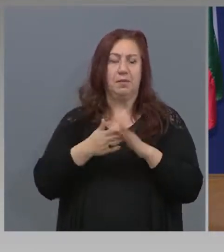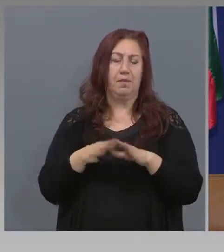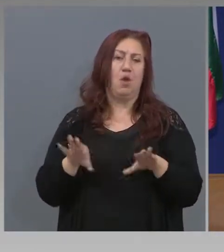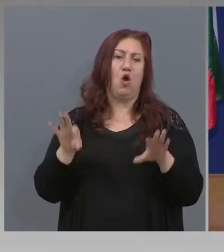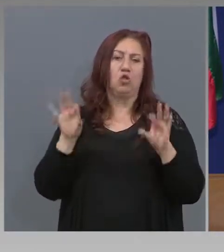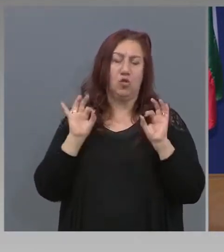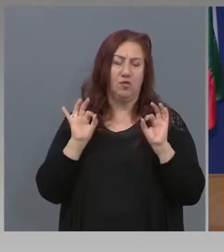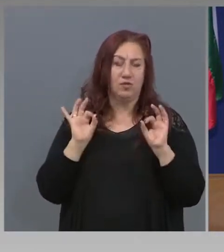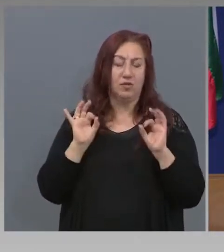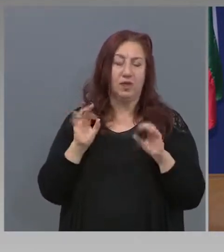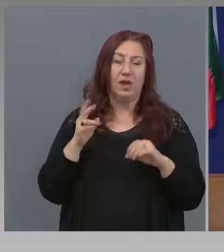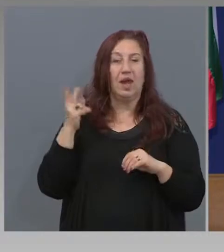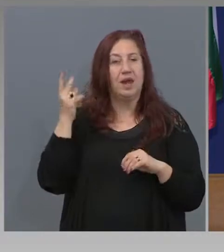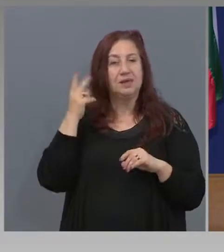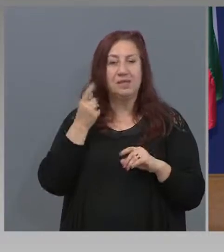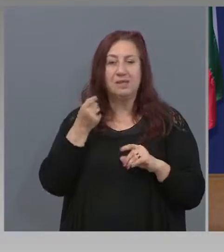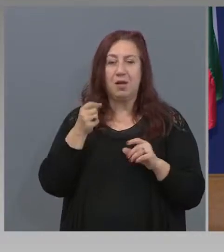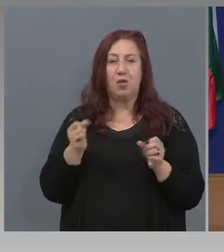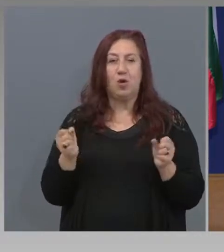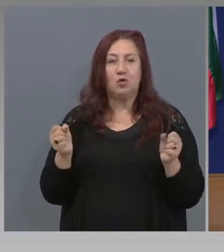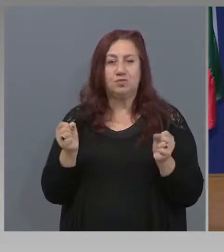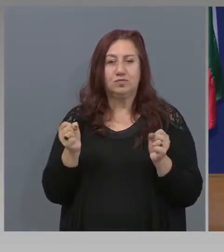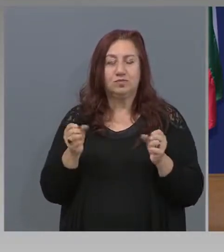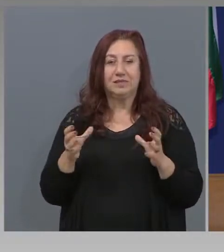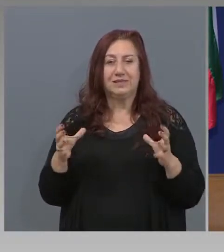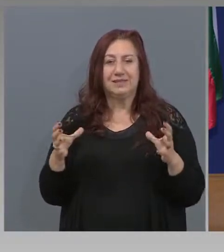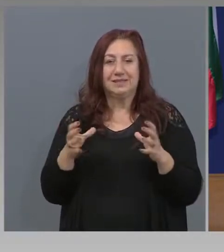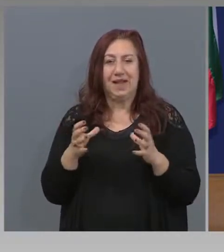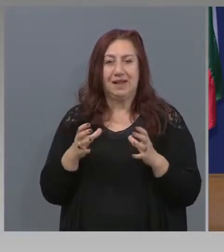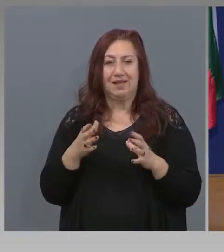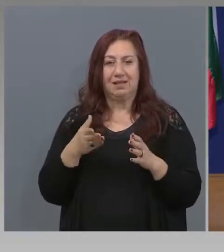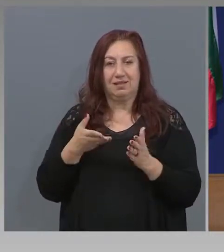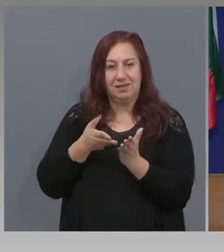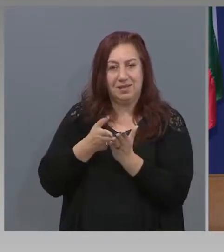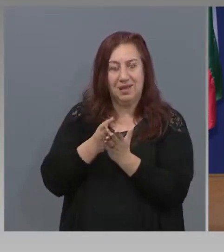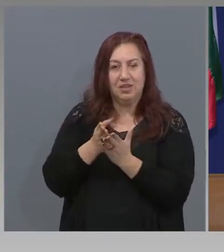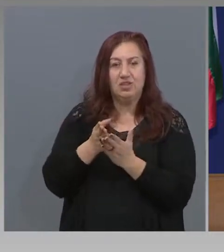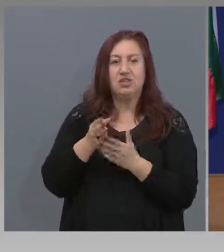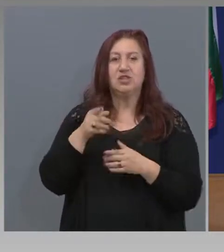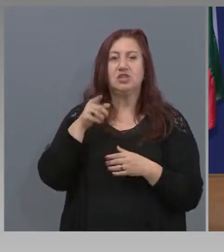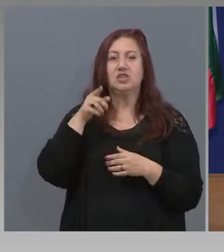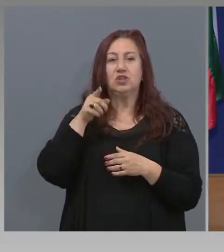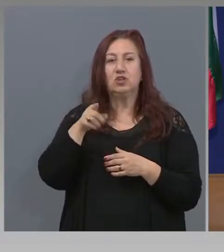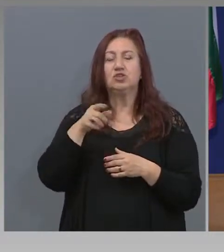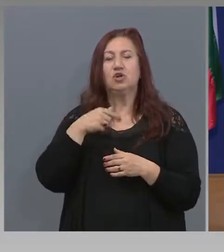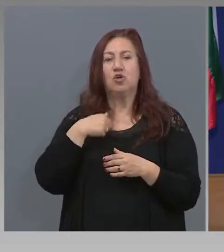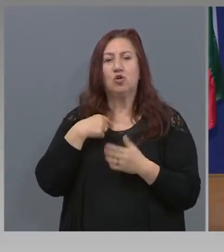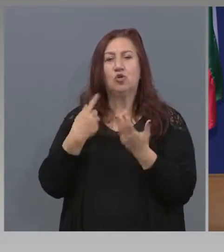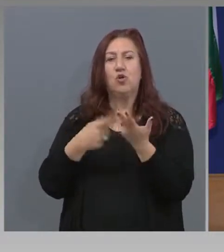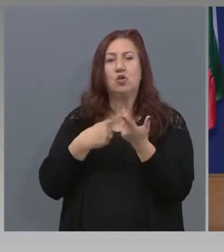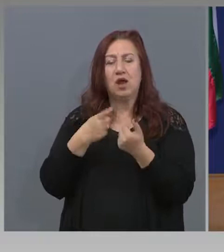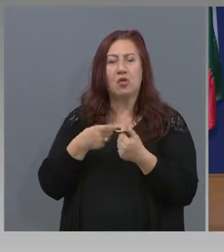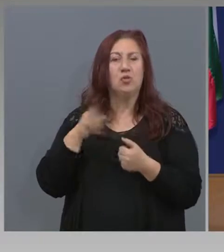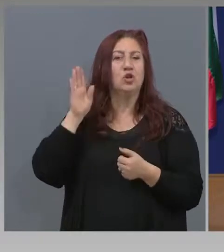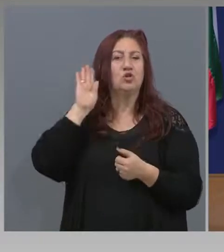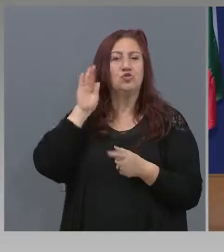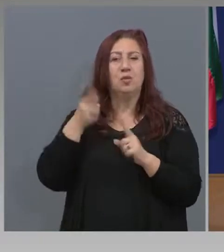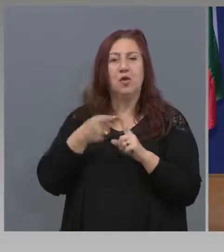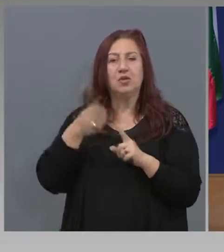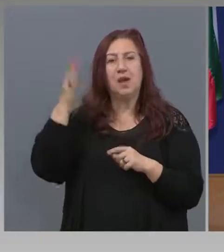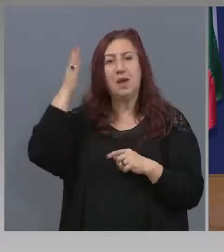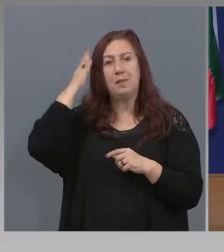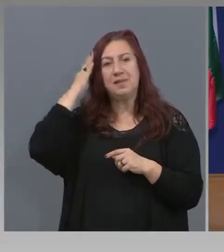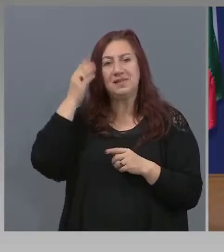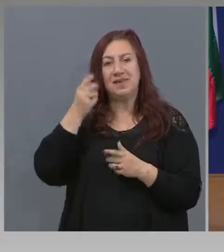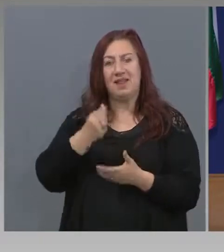консервативният подход е този, който няколко пъти чуваме от министра на финанси. той е прав